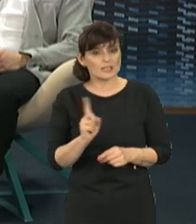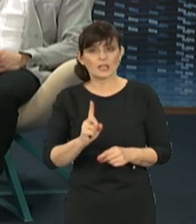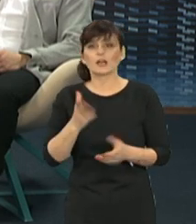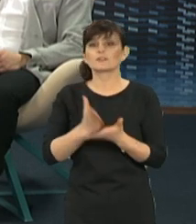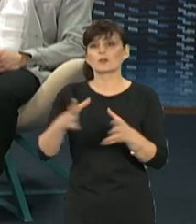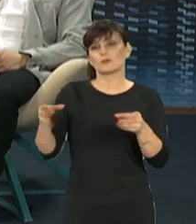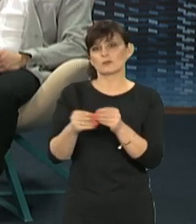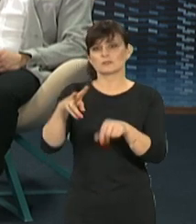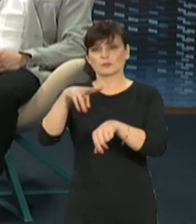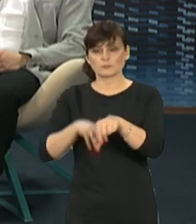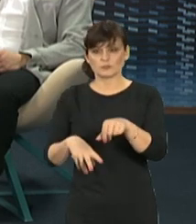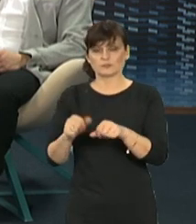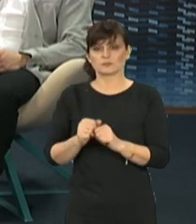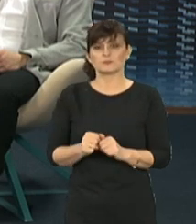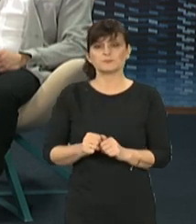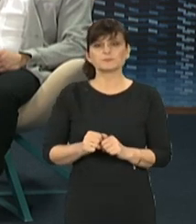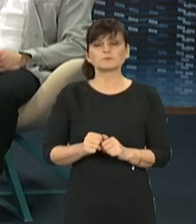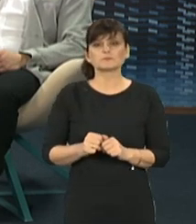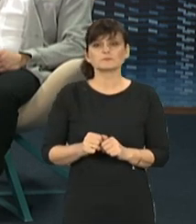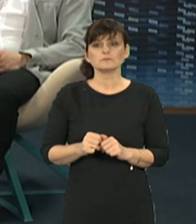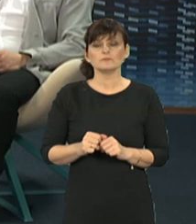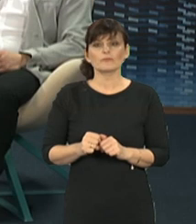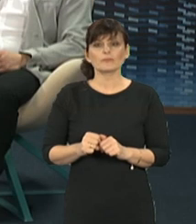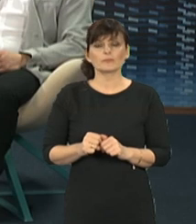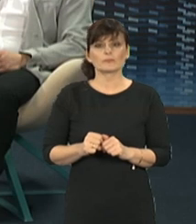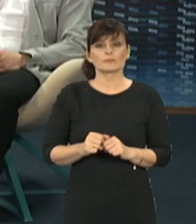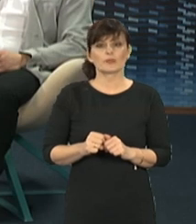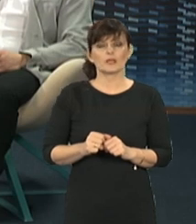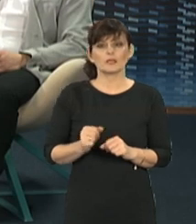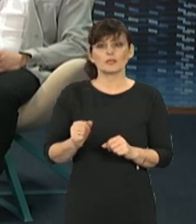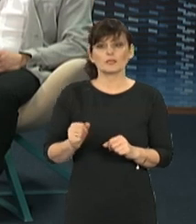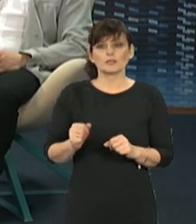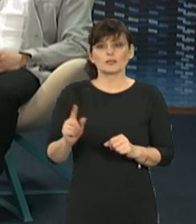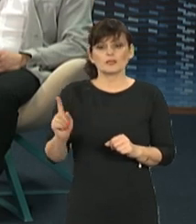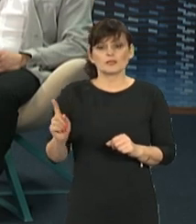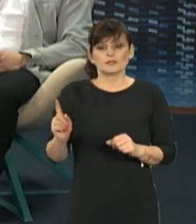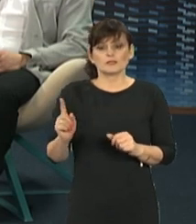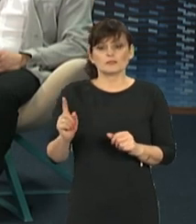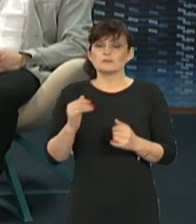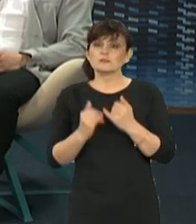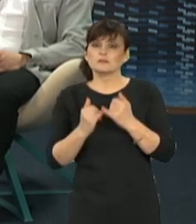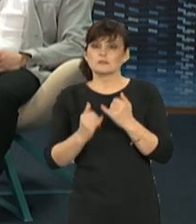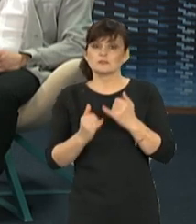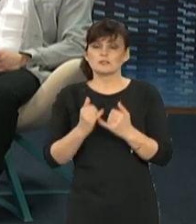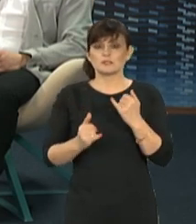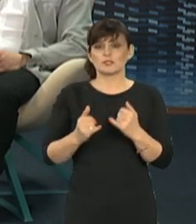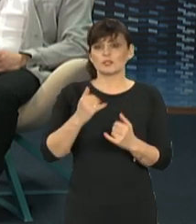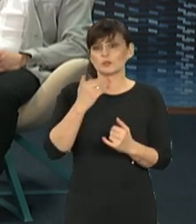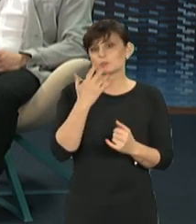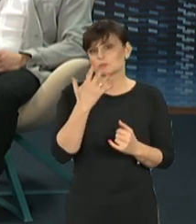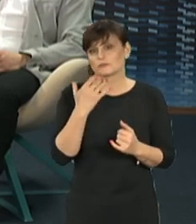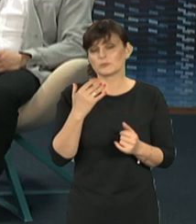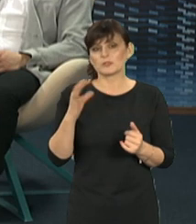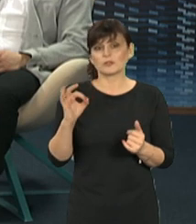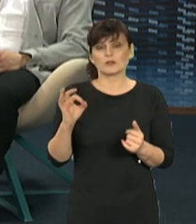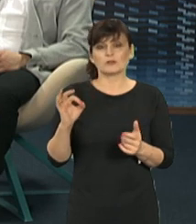wywozi i po prostu ślad nie. To jest margines. Natomiast opierając argument